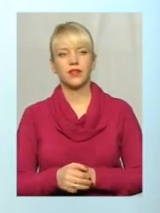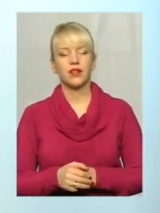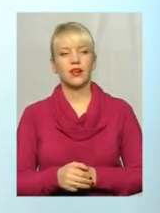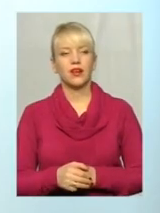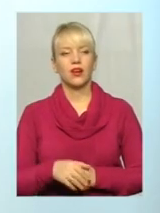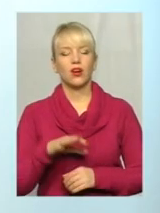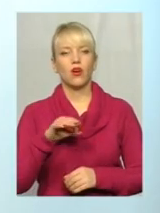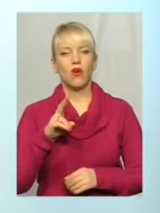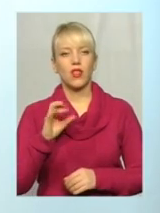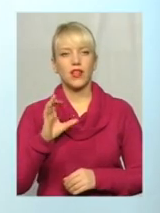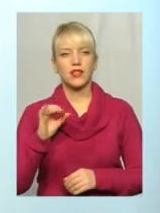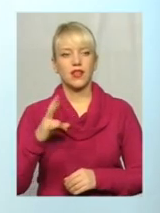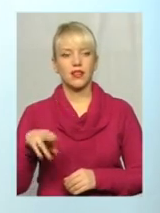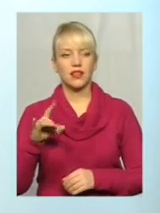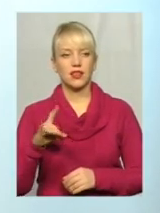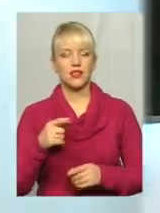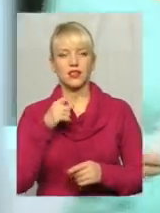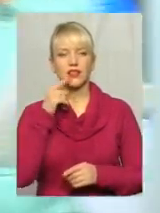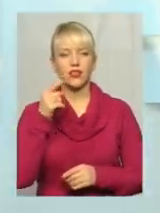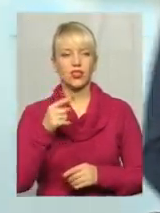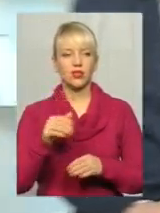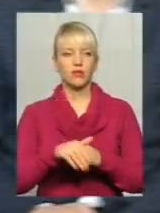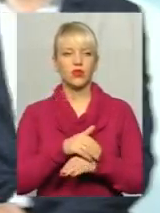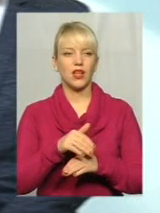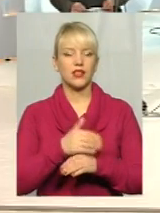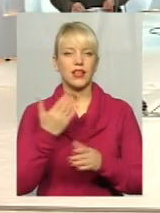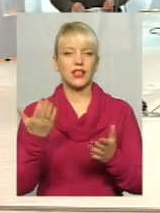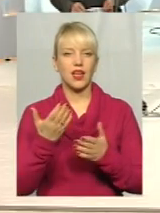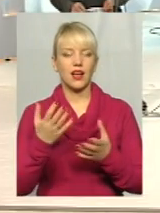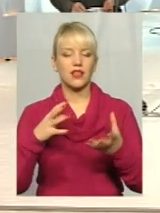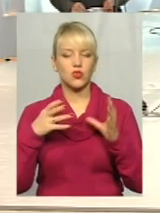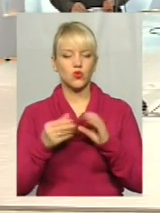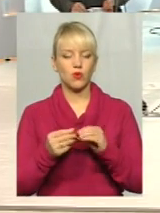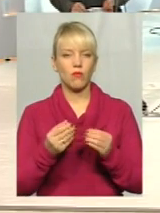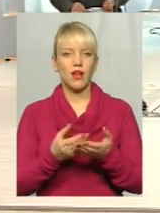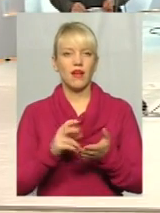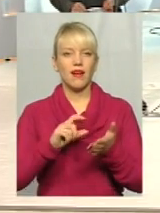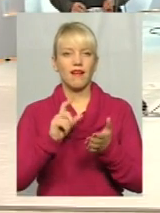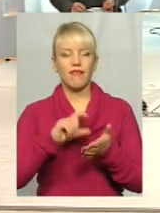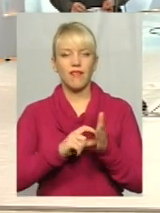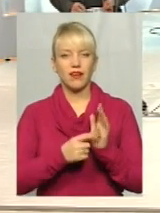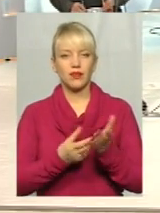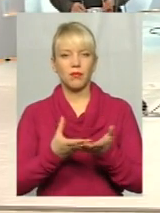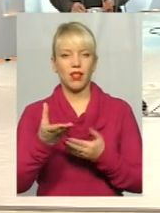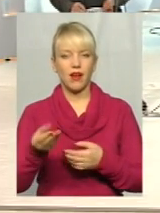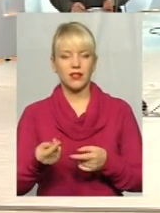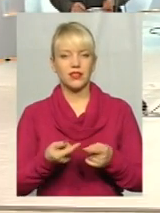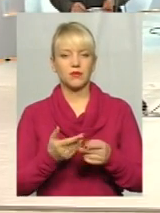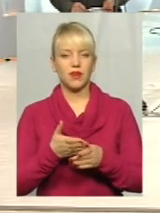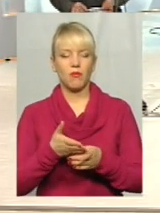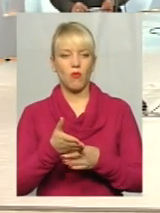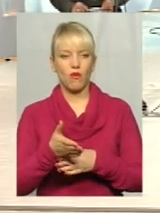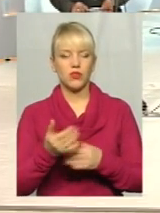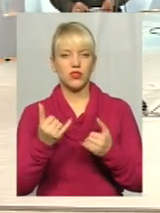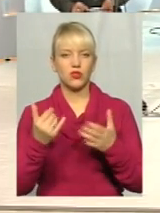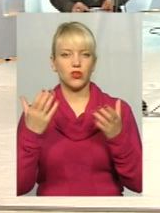скажіть, будь ласка, а яка сума в квартплаті спрямовується на обслуговування ліфтів? На сьогоднішній день, зрозуміло, що